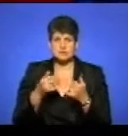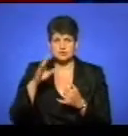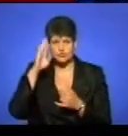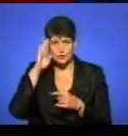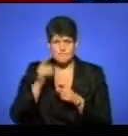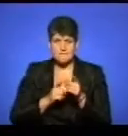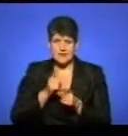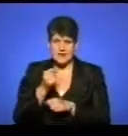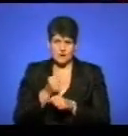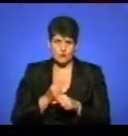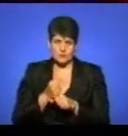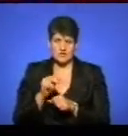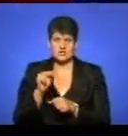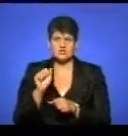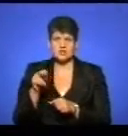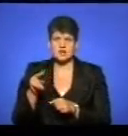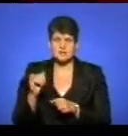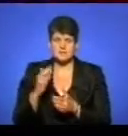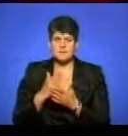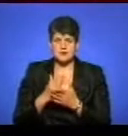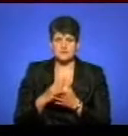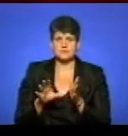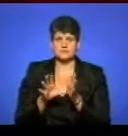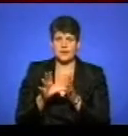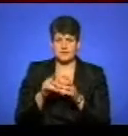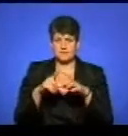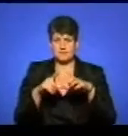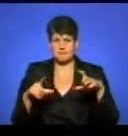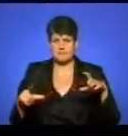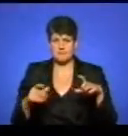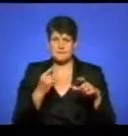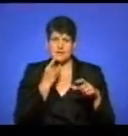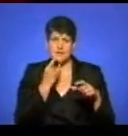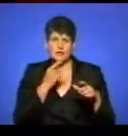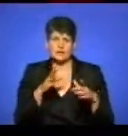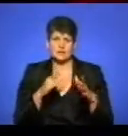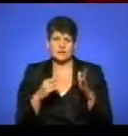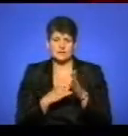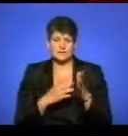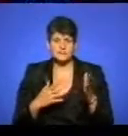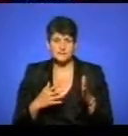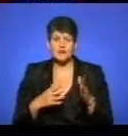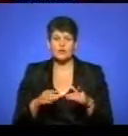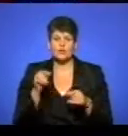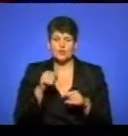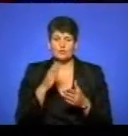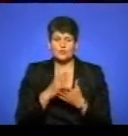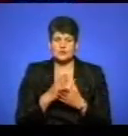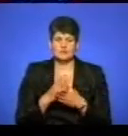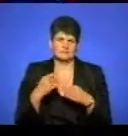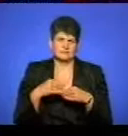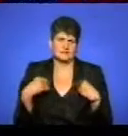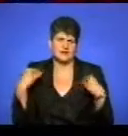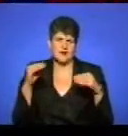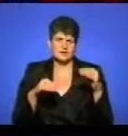переробили. Чаппі обладнаний сонячною батареєю для зарядки мобільних пристроїв. У ньому Марк возить речі і